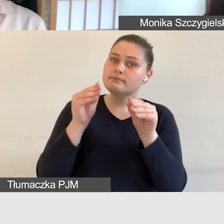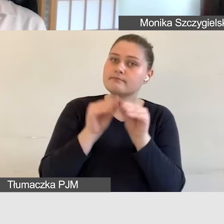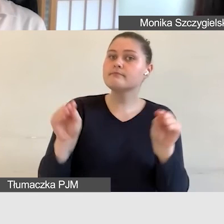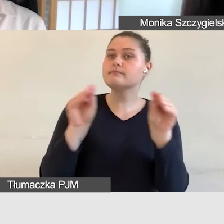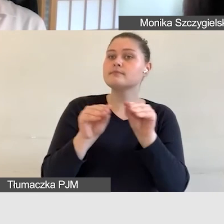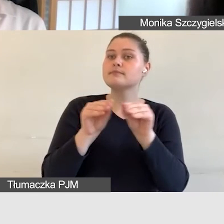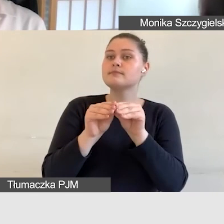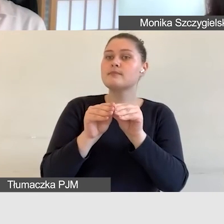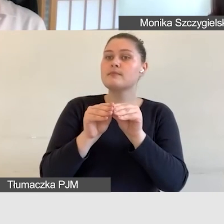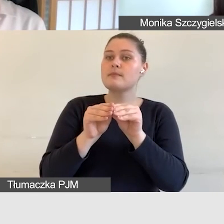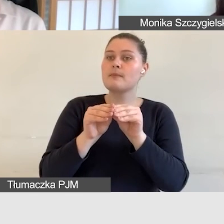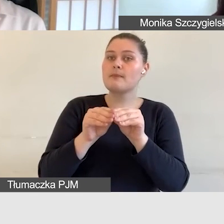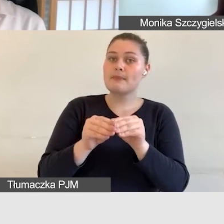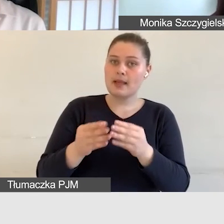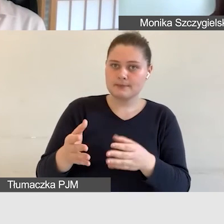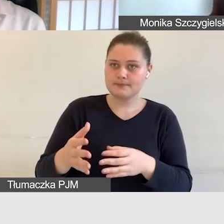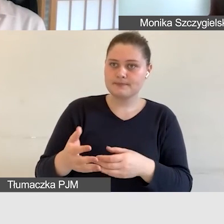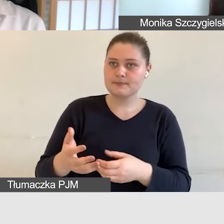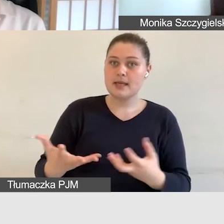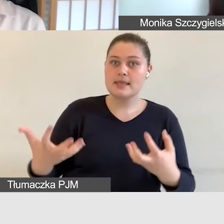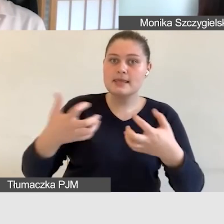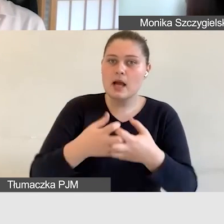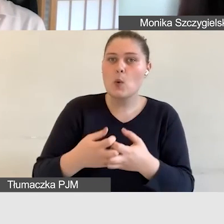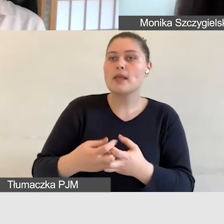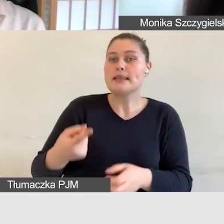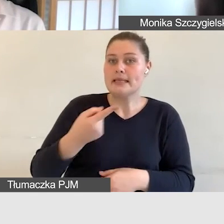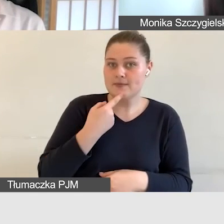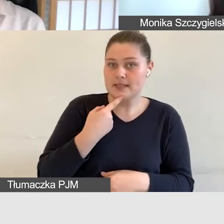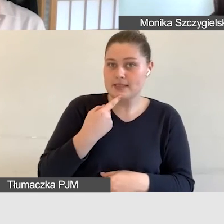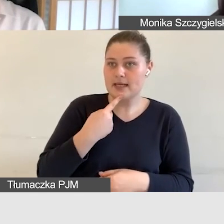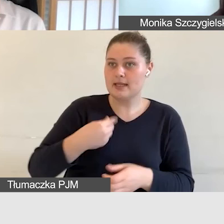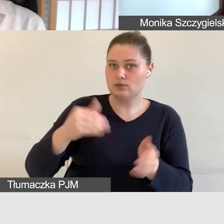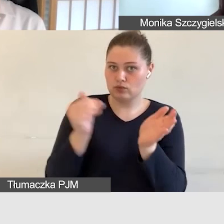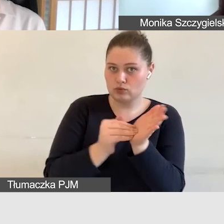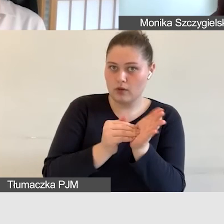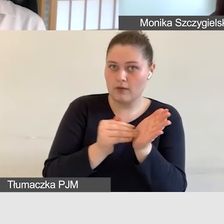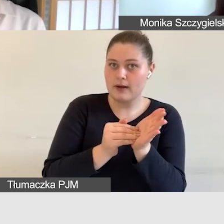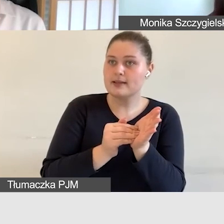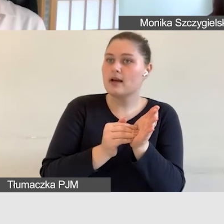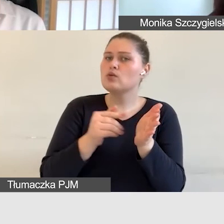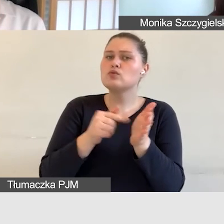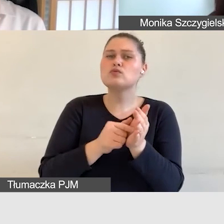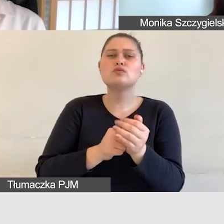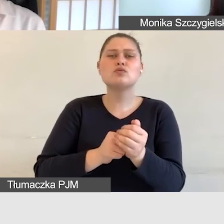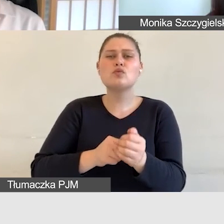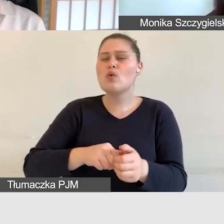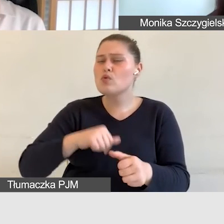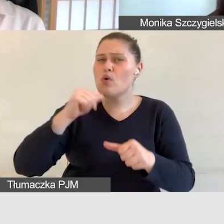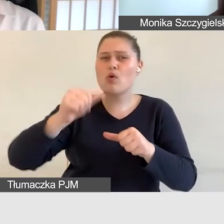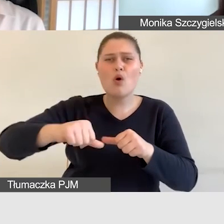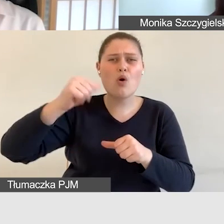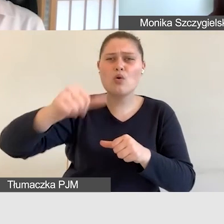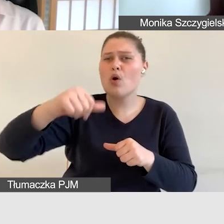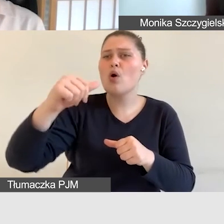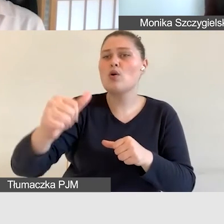każdego roku mam w grupie studentów z bardzo różną niepełnosprawnością czasami dlatego